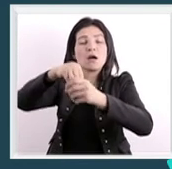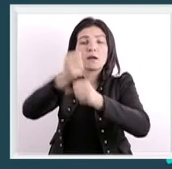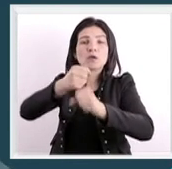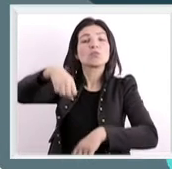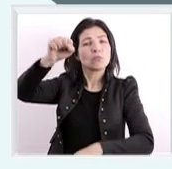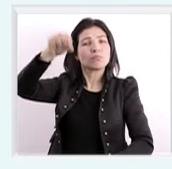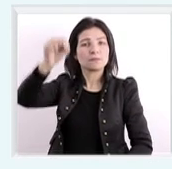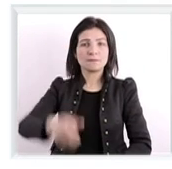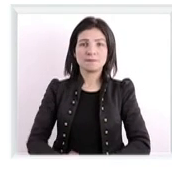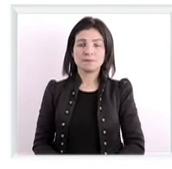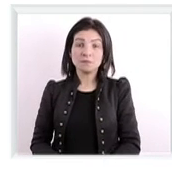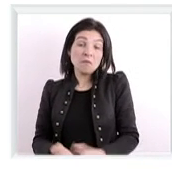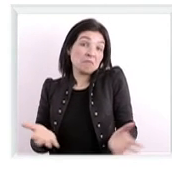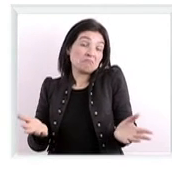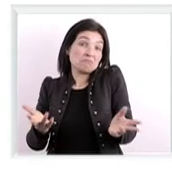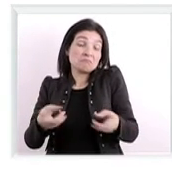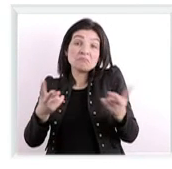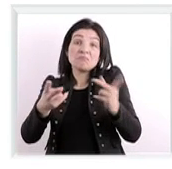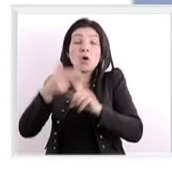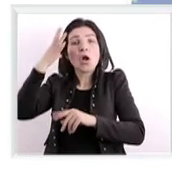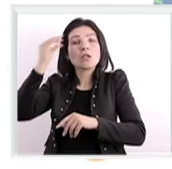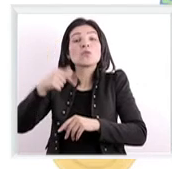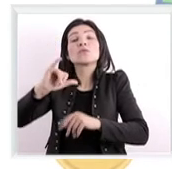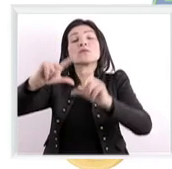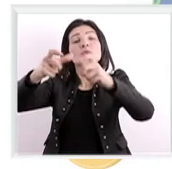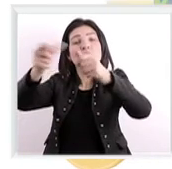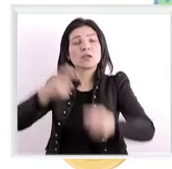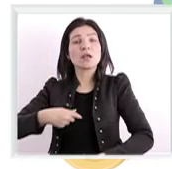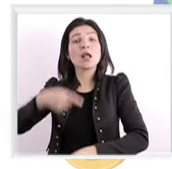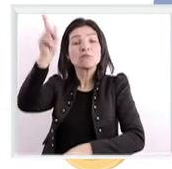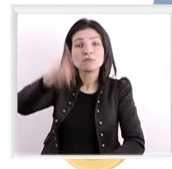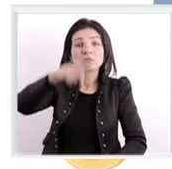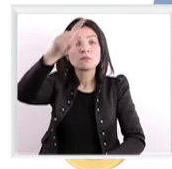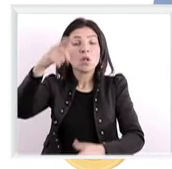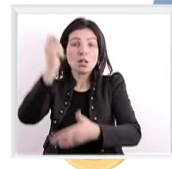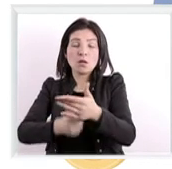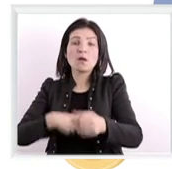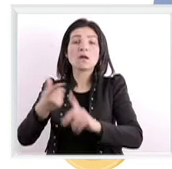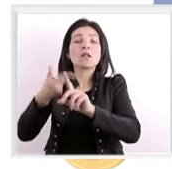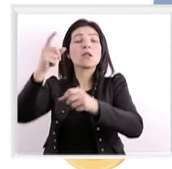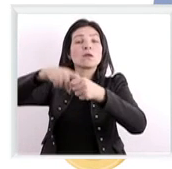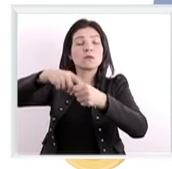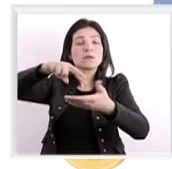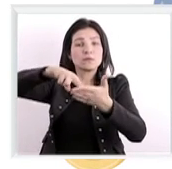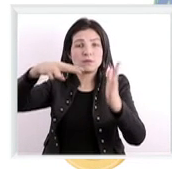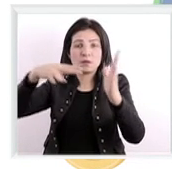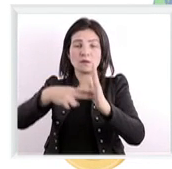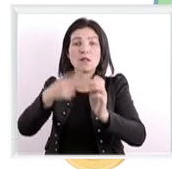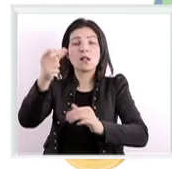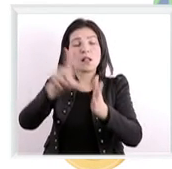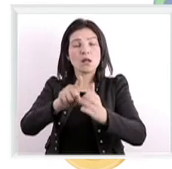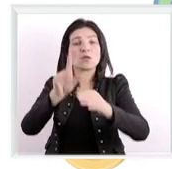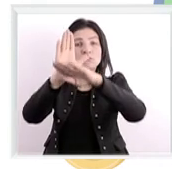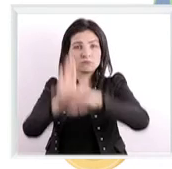من غير ما ننساوي لمؤسستك تتمتع بالإعفاء من مساهمة الأعراف في نظام القانون لضمان الاجتماعي